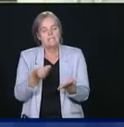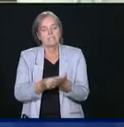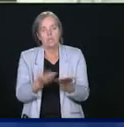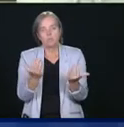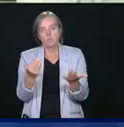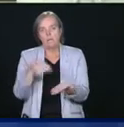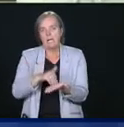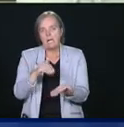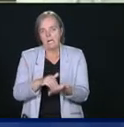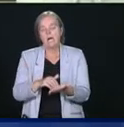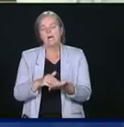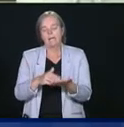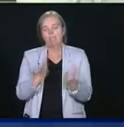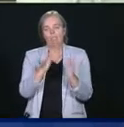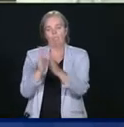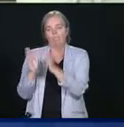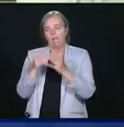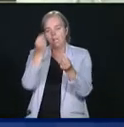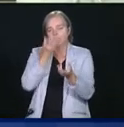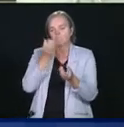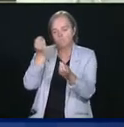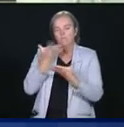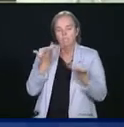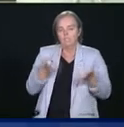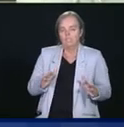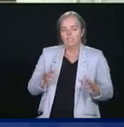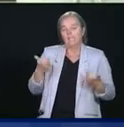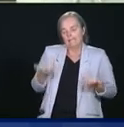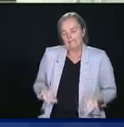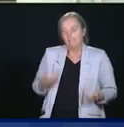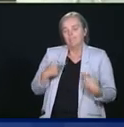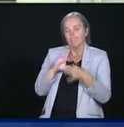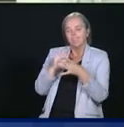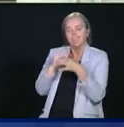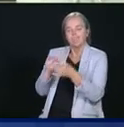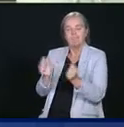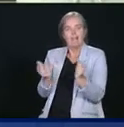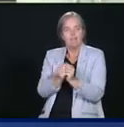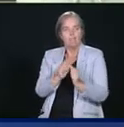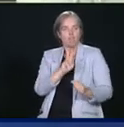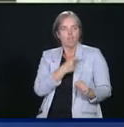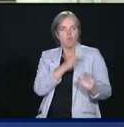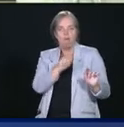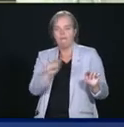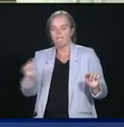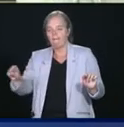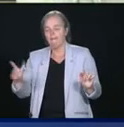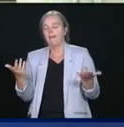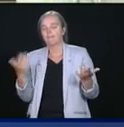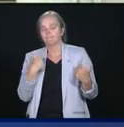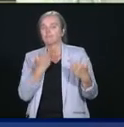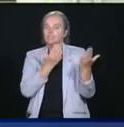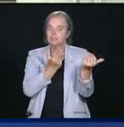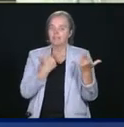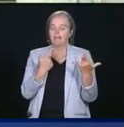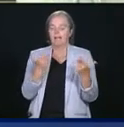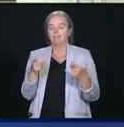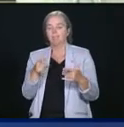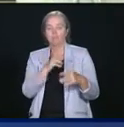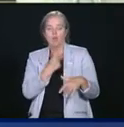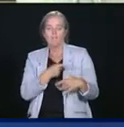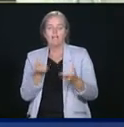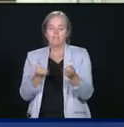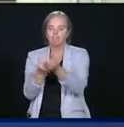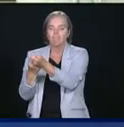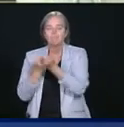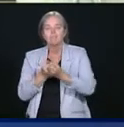disent. Et nous allons travailler avec les provinces et nous espérons que les provinces vont être des bons partenaires pour les municipalités et pour